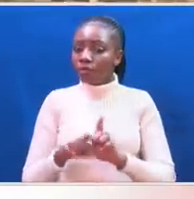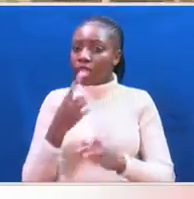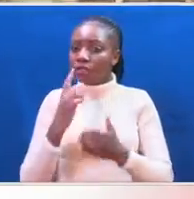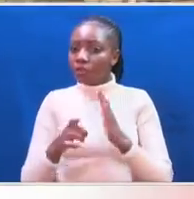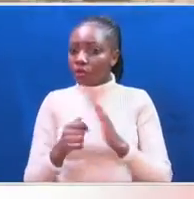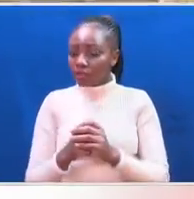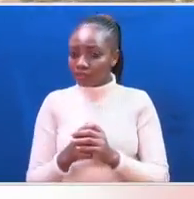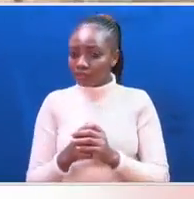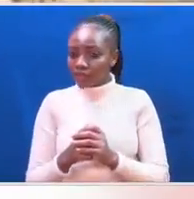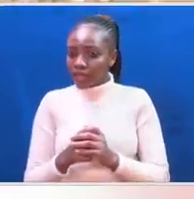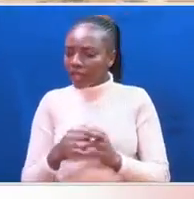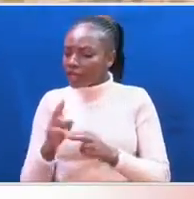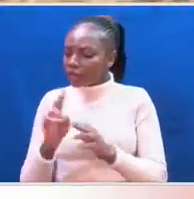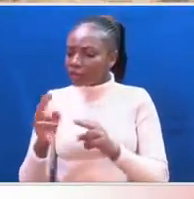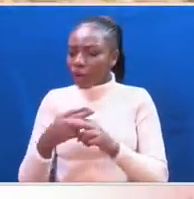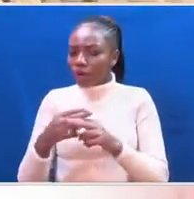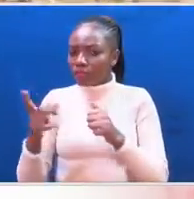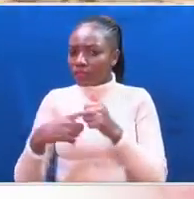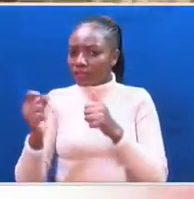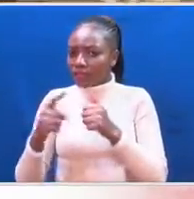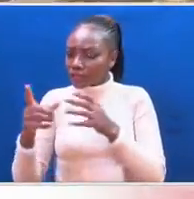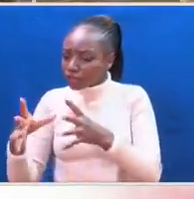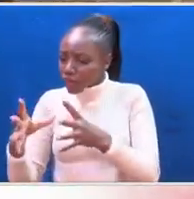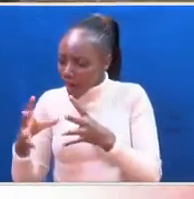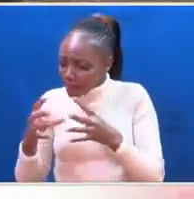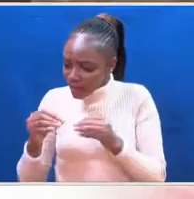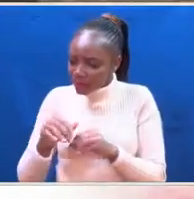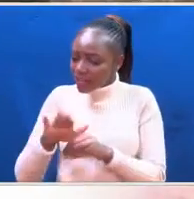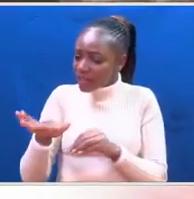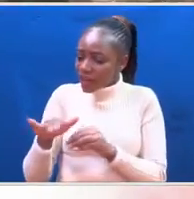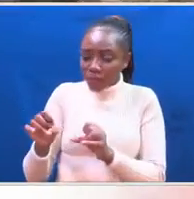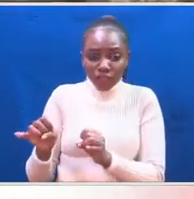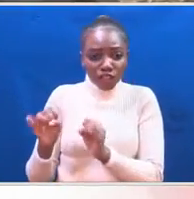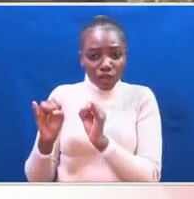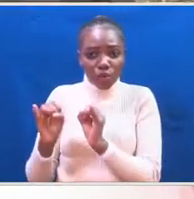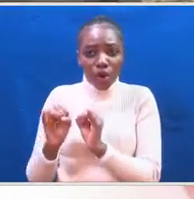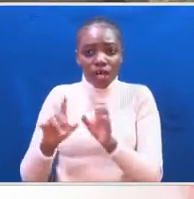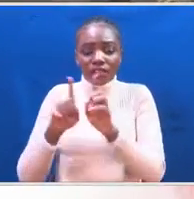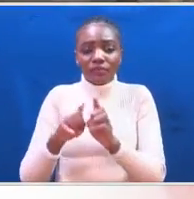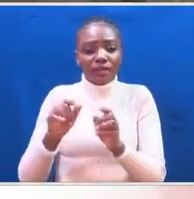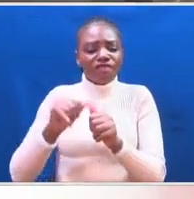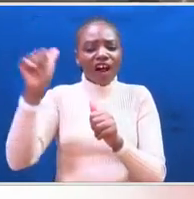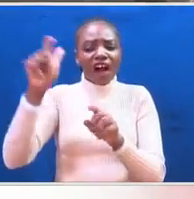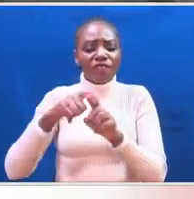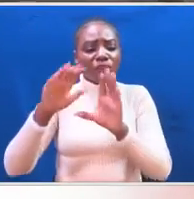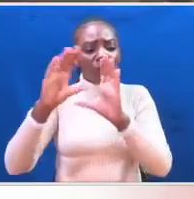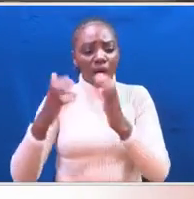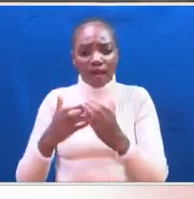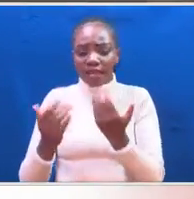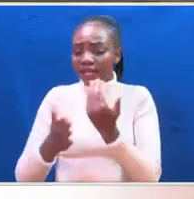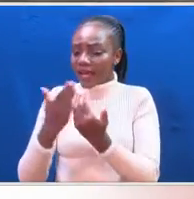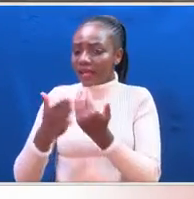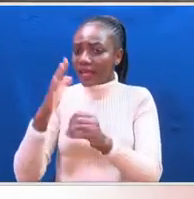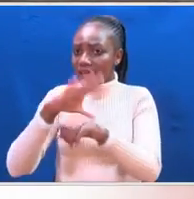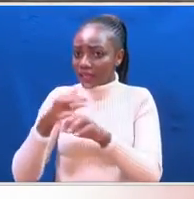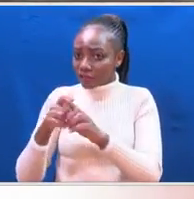Baraka about six months to adopt staying in a solitary confinement, away from the world, being taken care of by a human